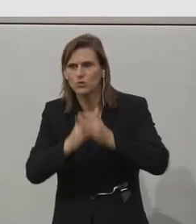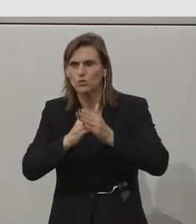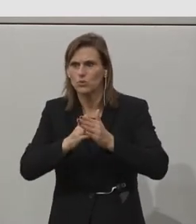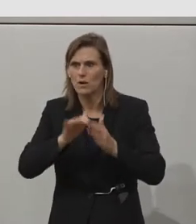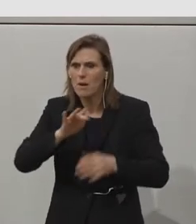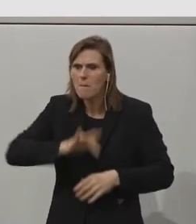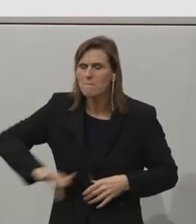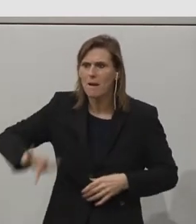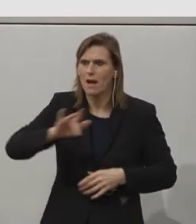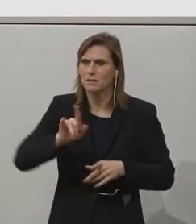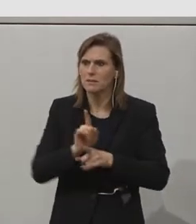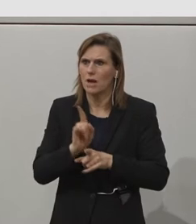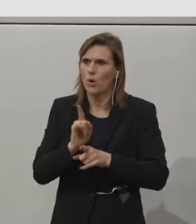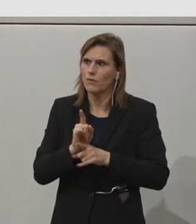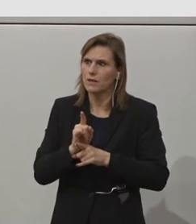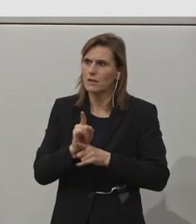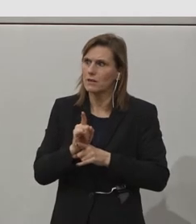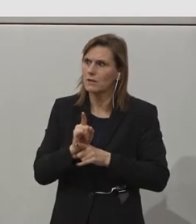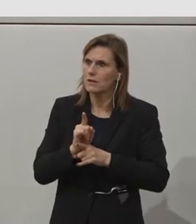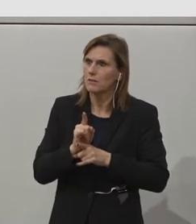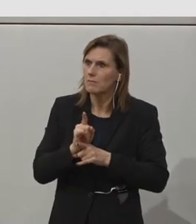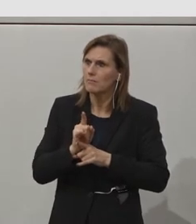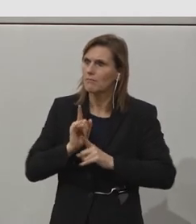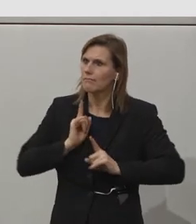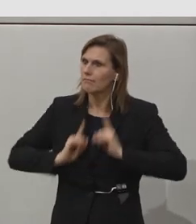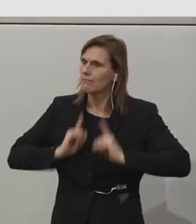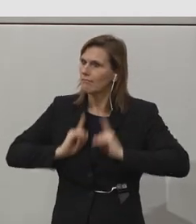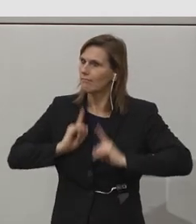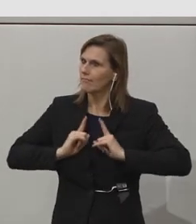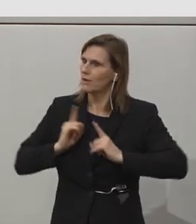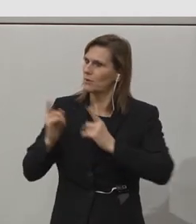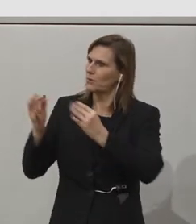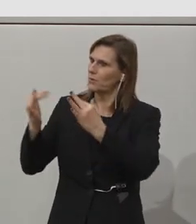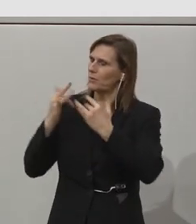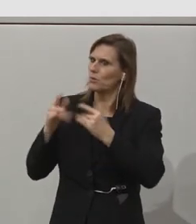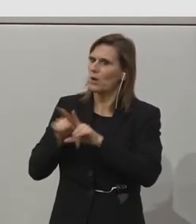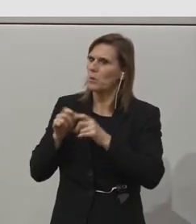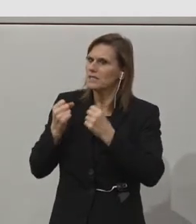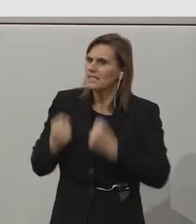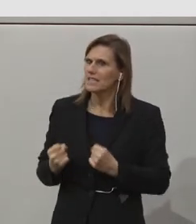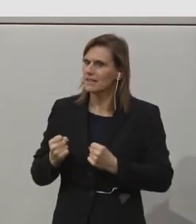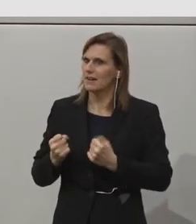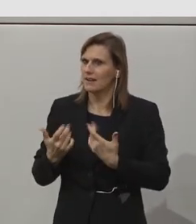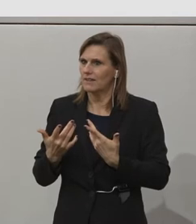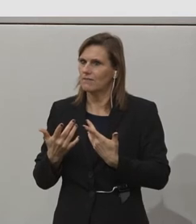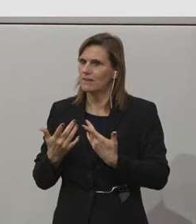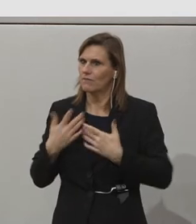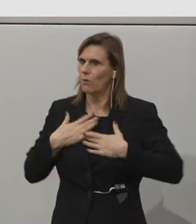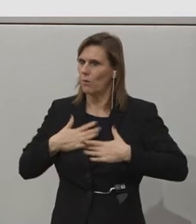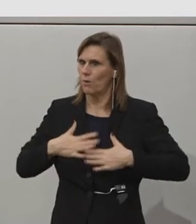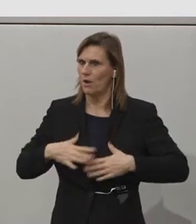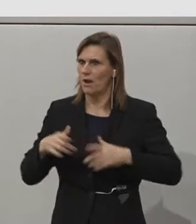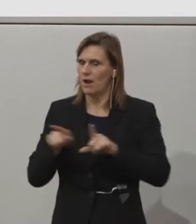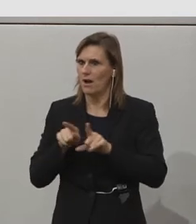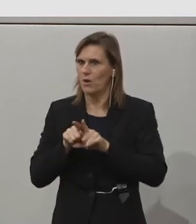was auch ansprechend ist, was interessant ist, was motiviert und was Sicherheit schafft. Und es ist etwas, was wir mit